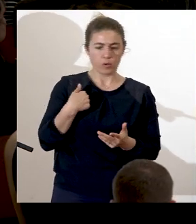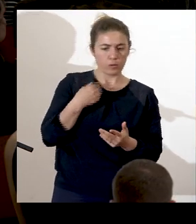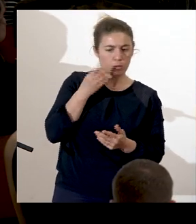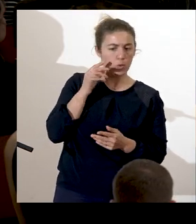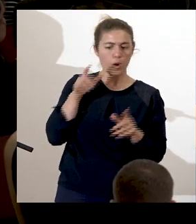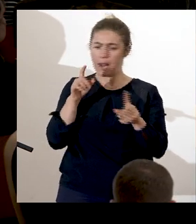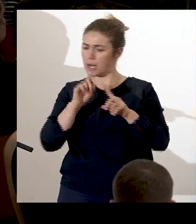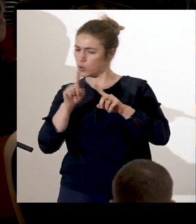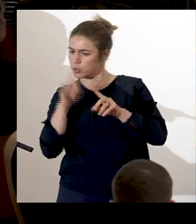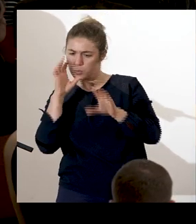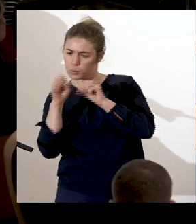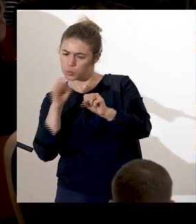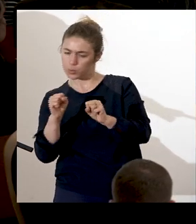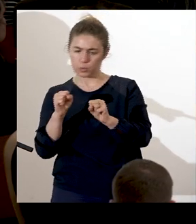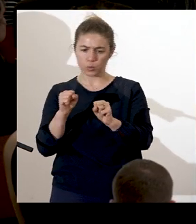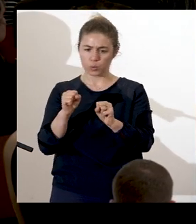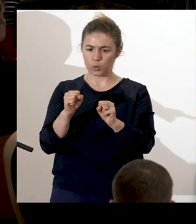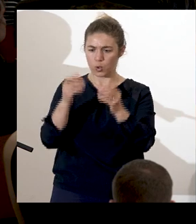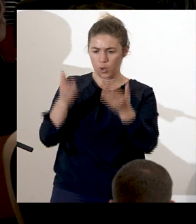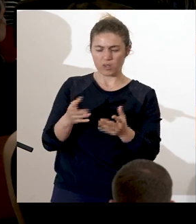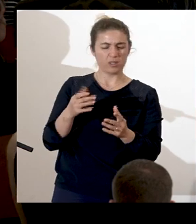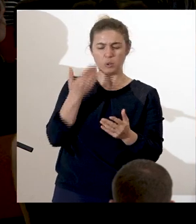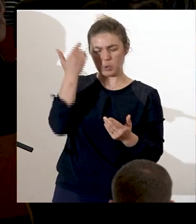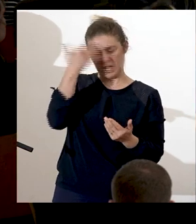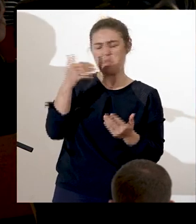comme des signes manifestes d'infériorité.